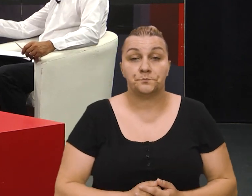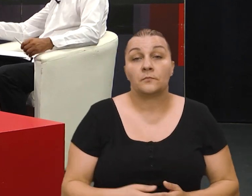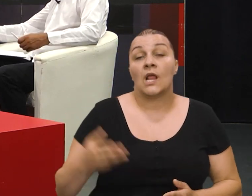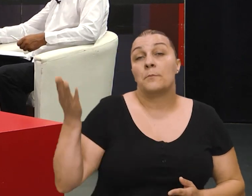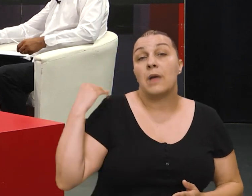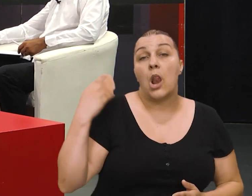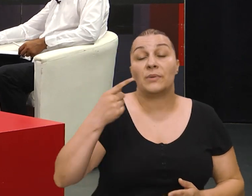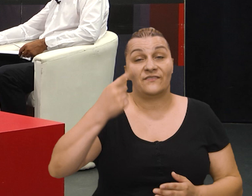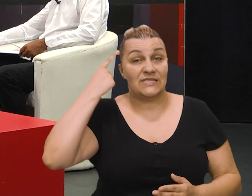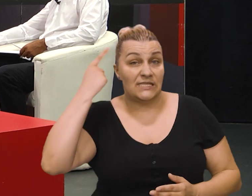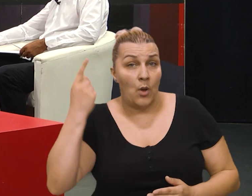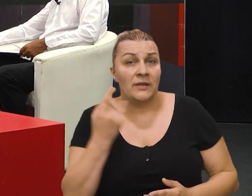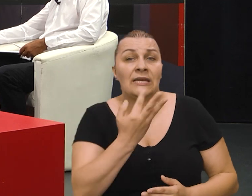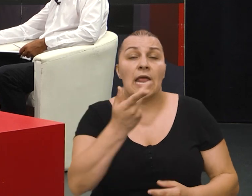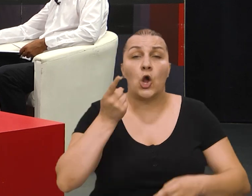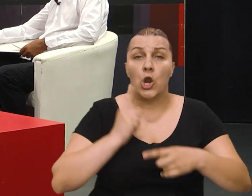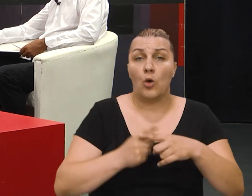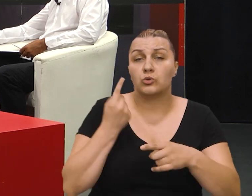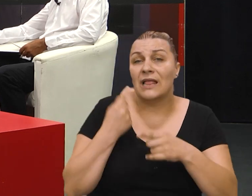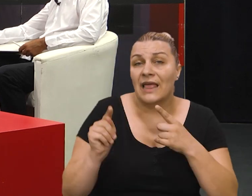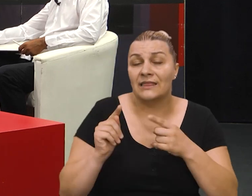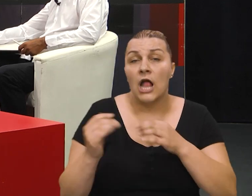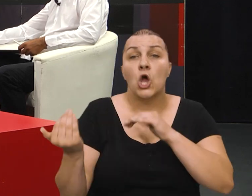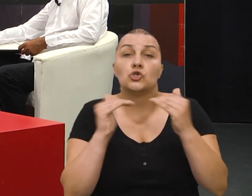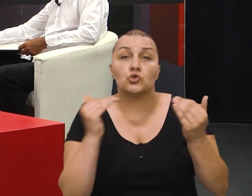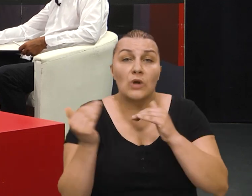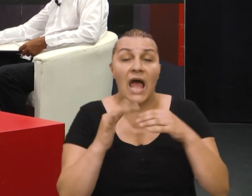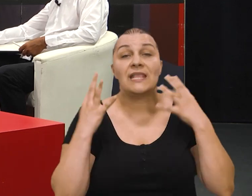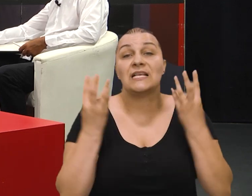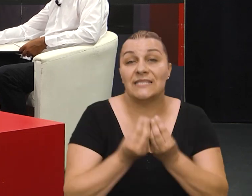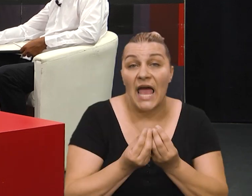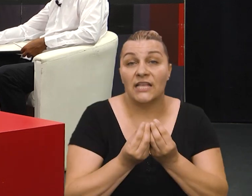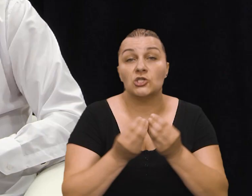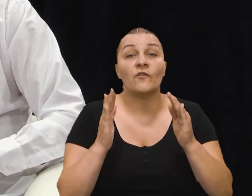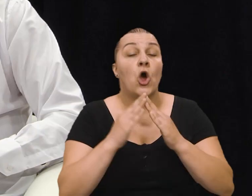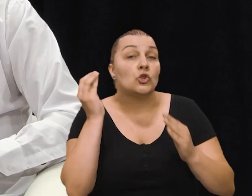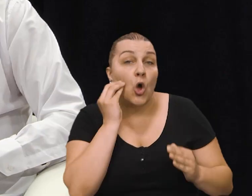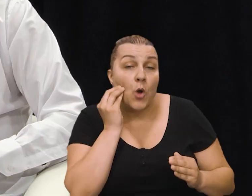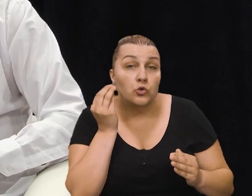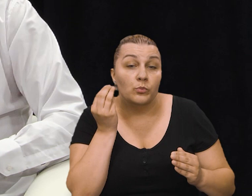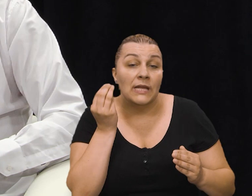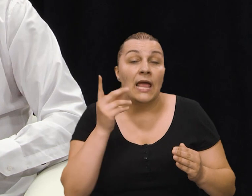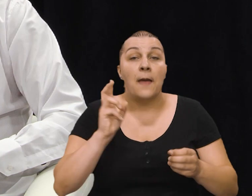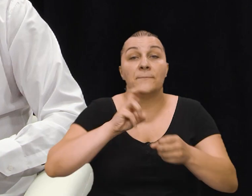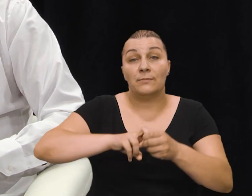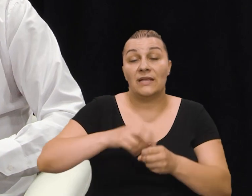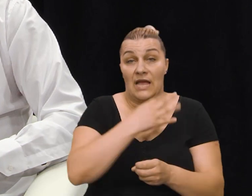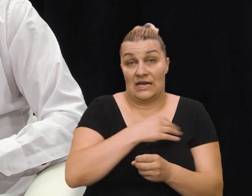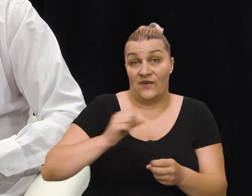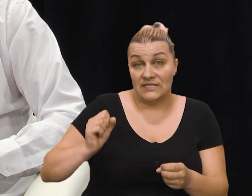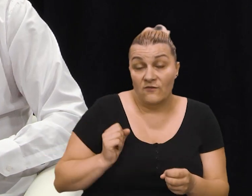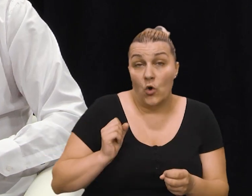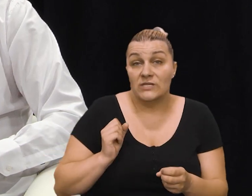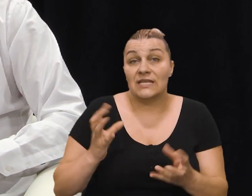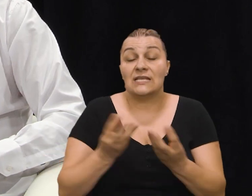malo bi ste spomenuli nekoliko puta detalj suradnja zajedništvo domoljublje sa pripadnika